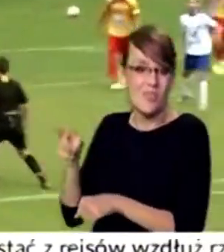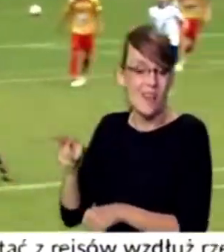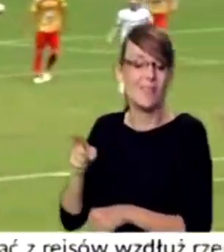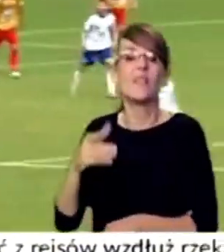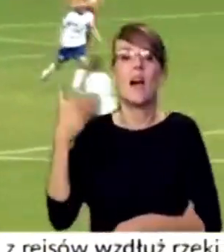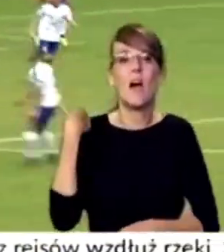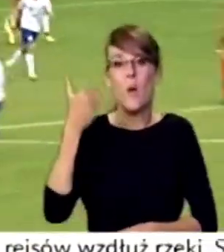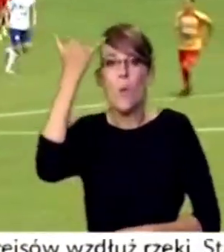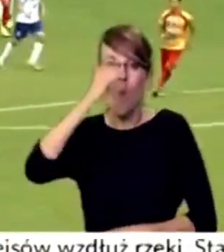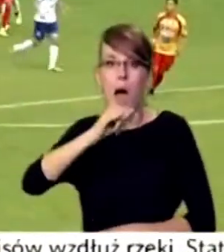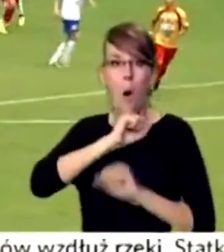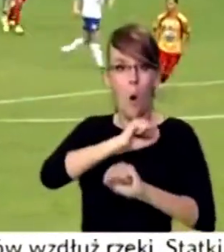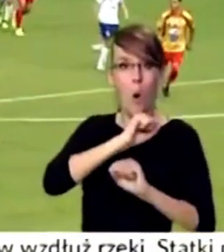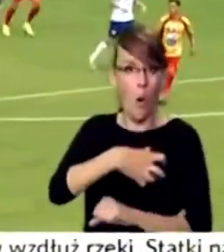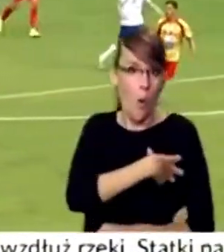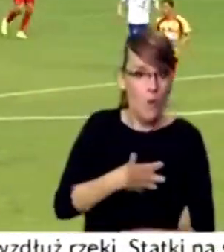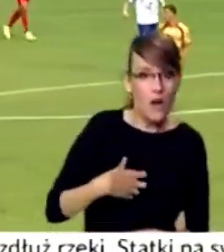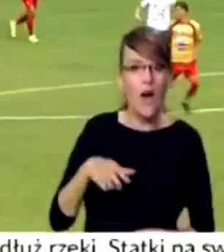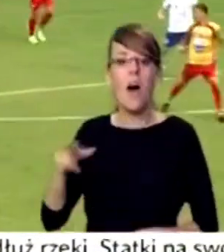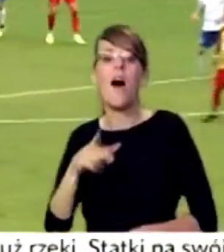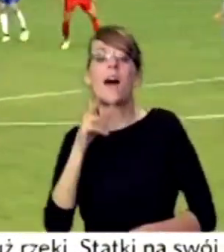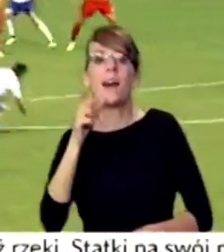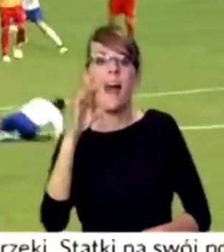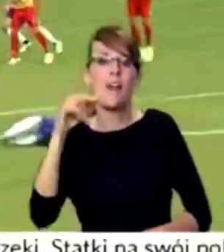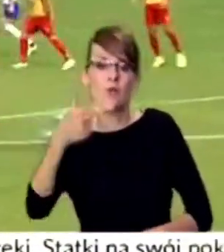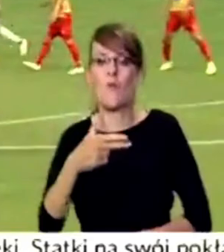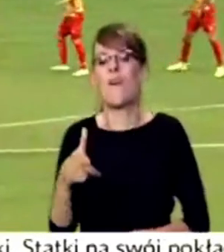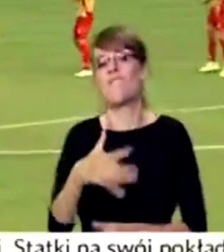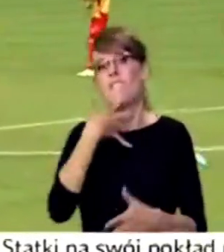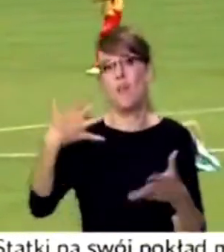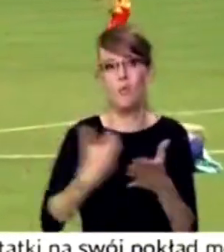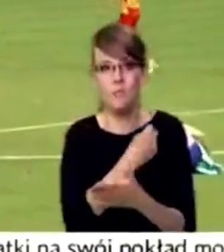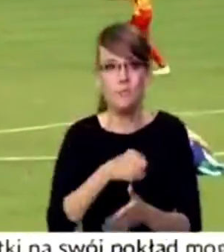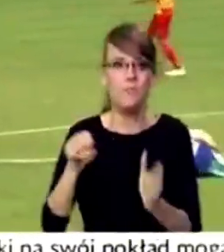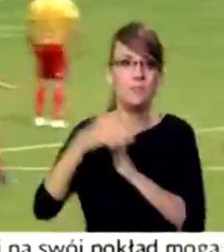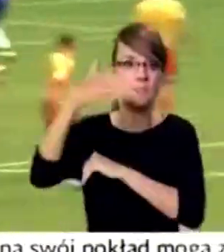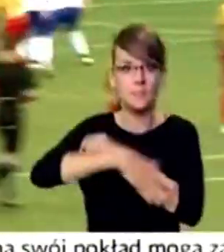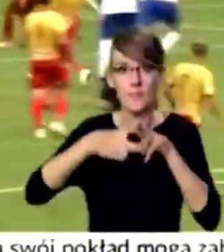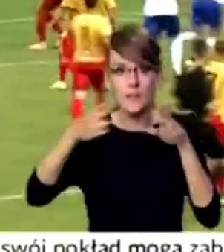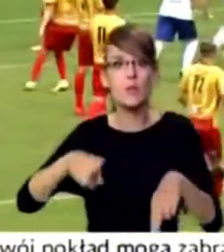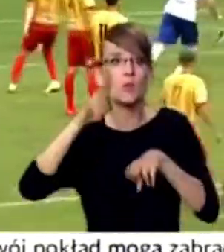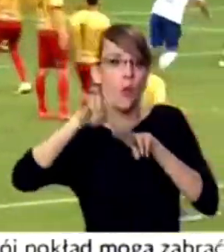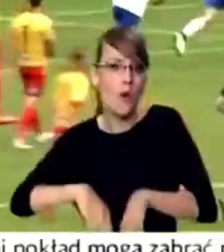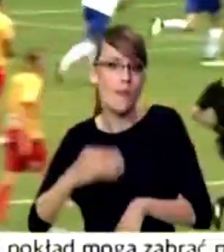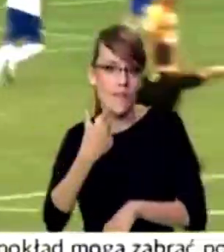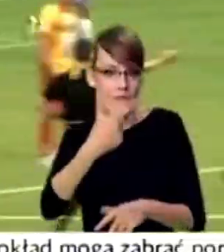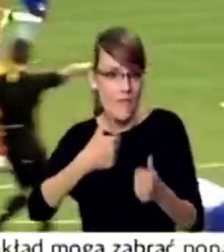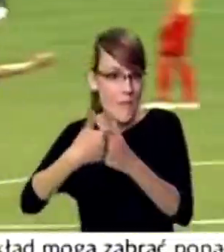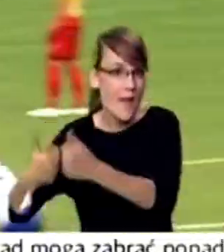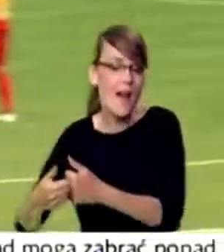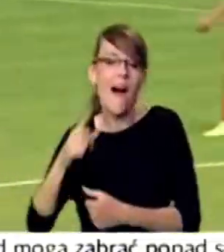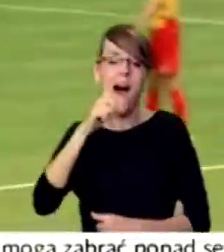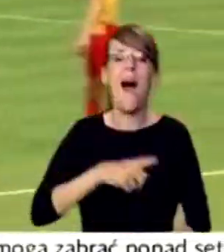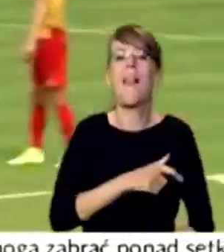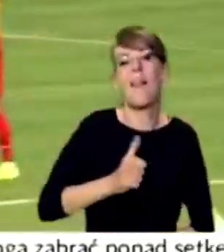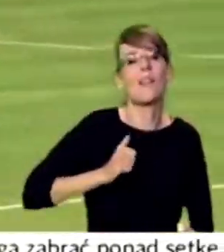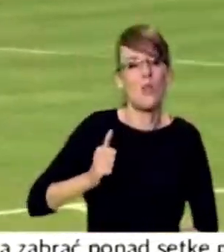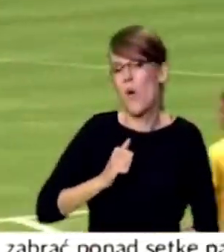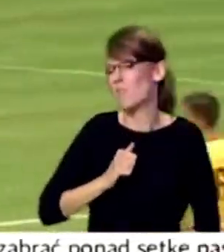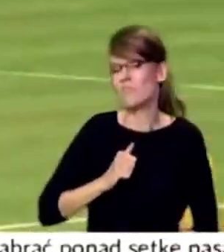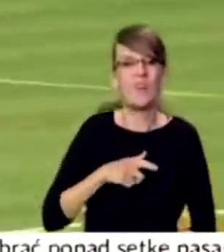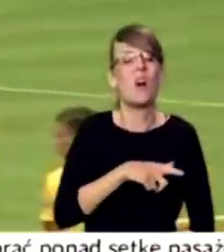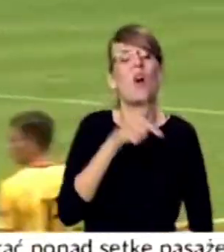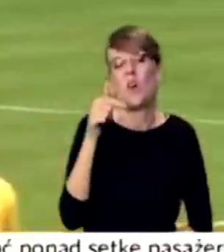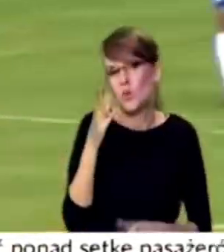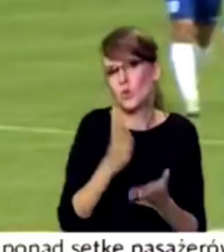błędy obrońców gospodarzy wykorzystał Hubert Krawczun. Do końca sezonu pozostały jeszcze dwie kolejki, ale Legionowie może już szykować się na